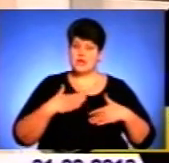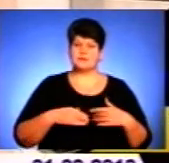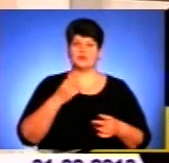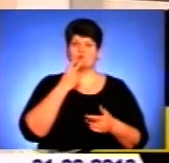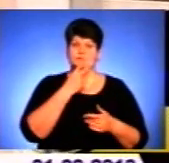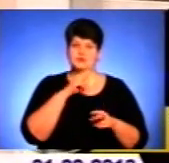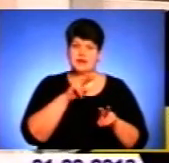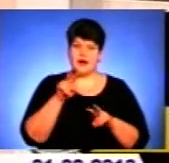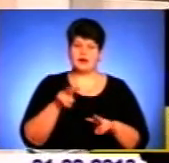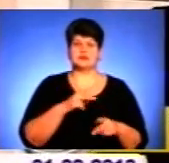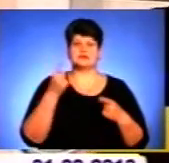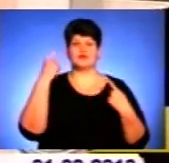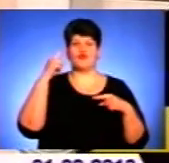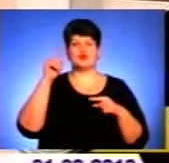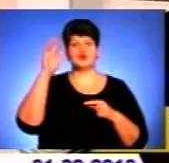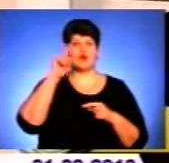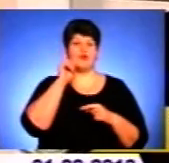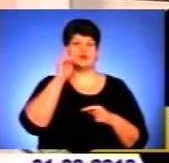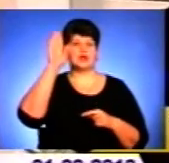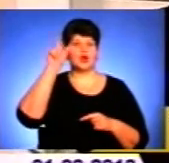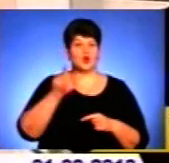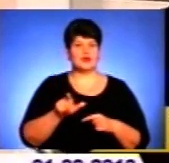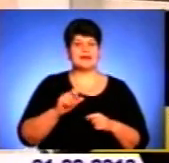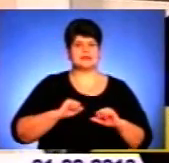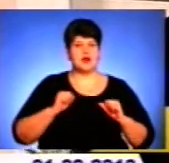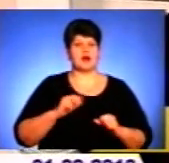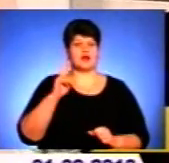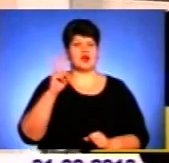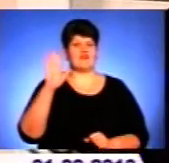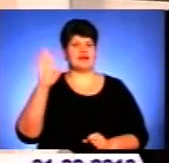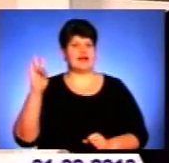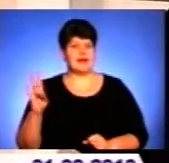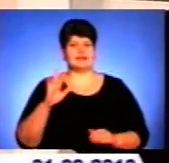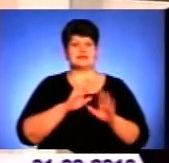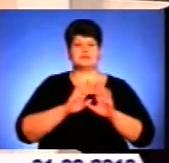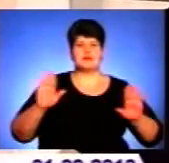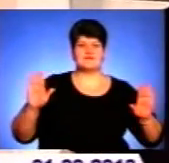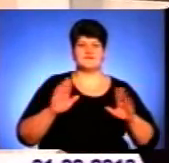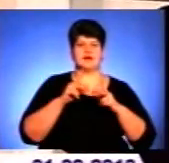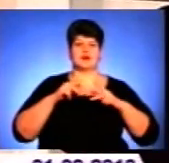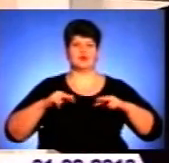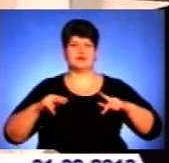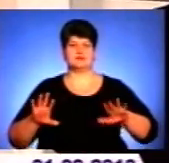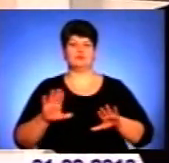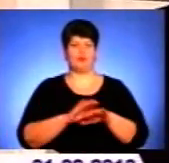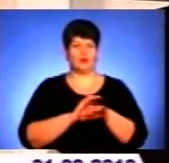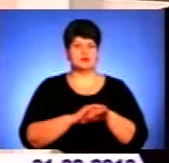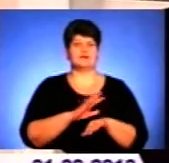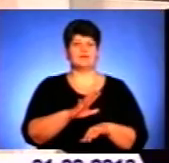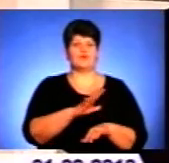творчістю молодих людей, як вони стараються, КВН, співають, танцюють, молодці. Буває дуже